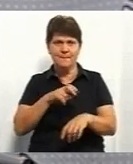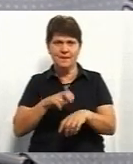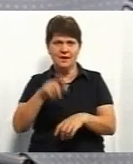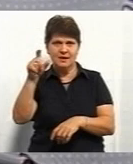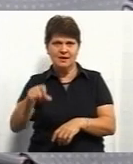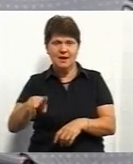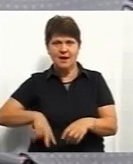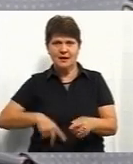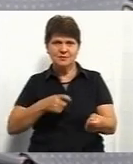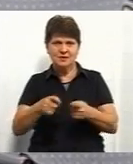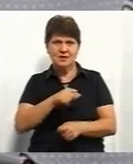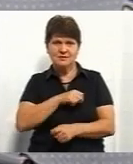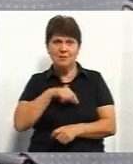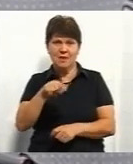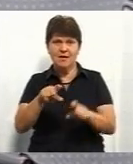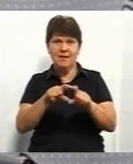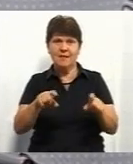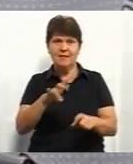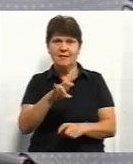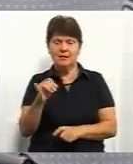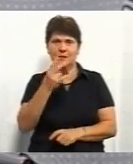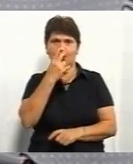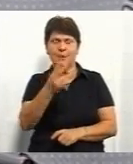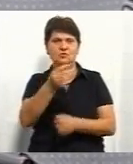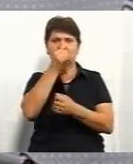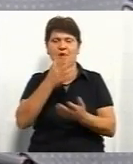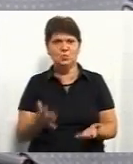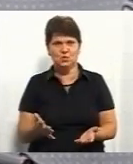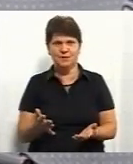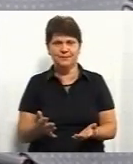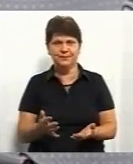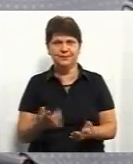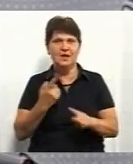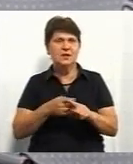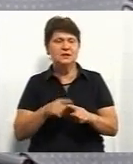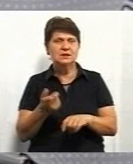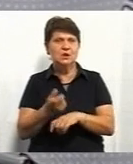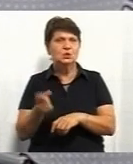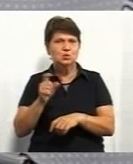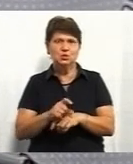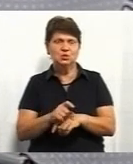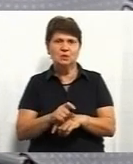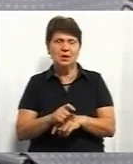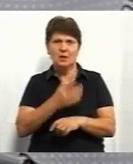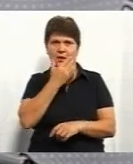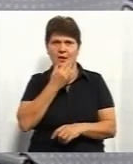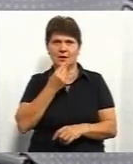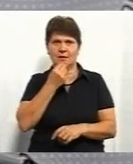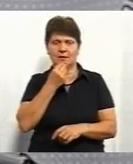сама адміністрація в лікарні побачити не може. Це дуже така гарна